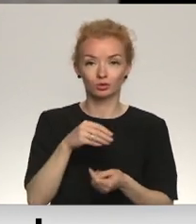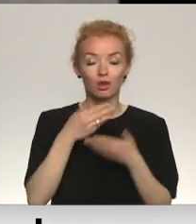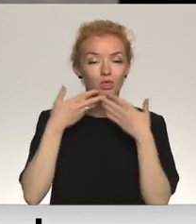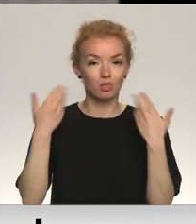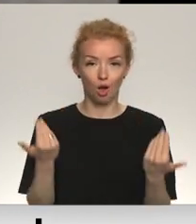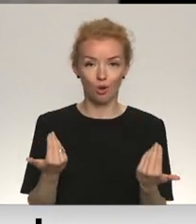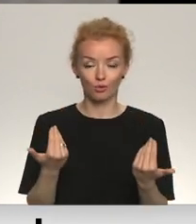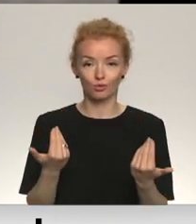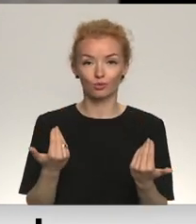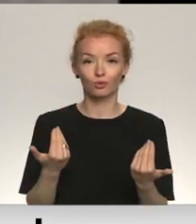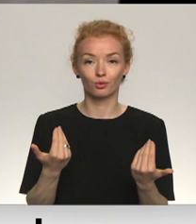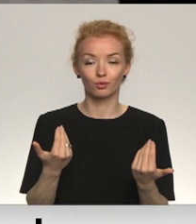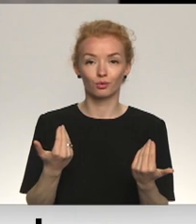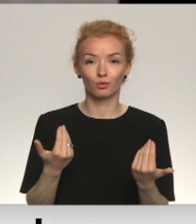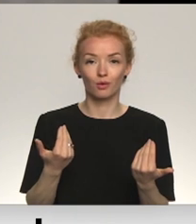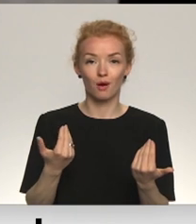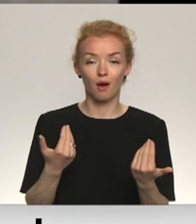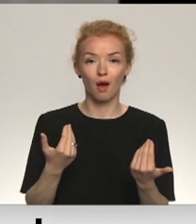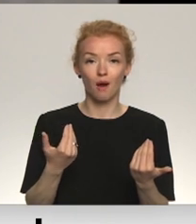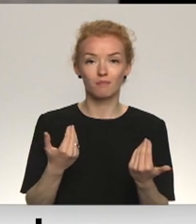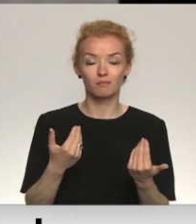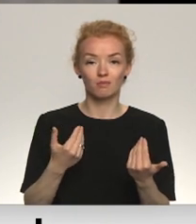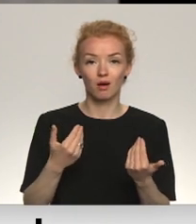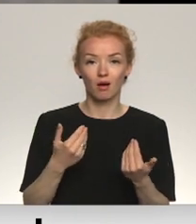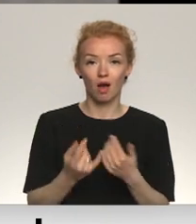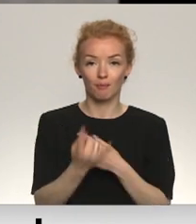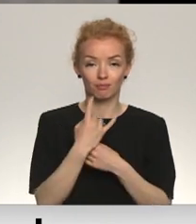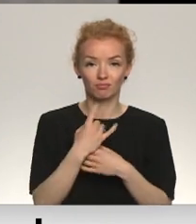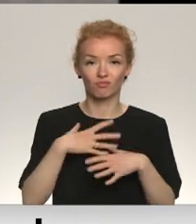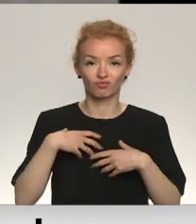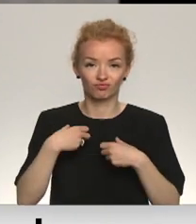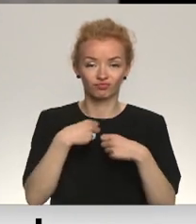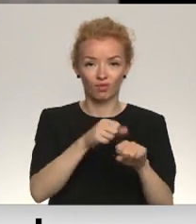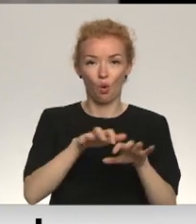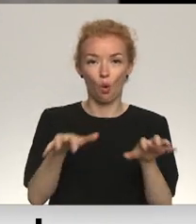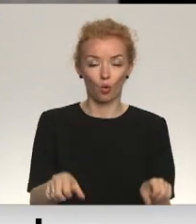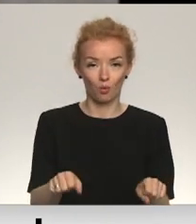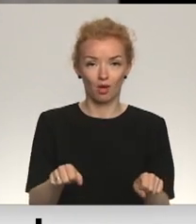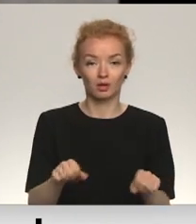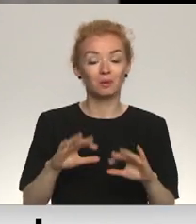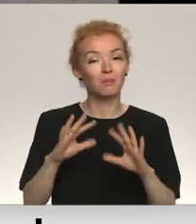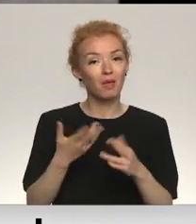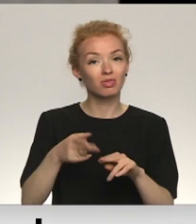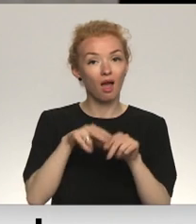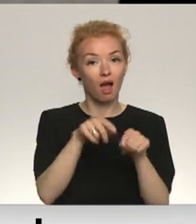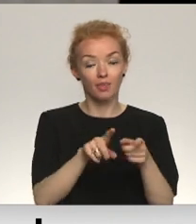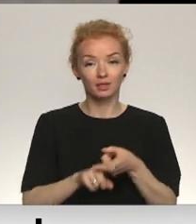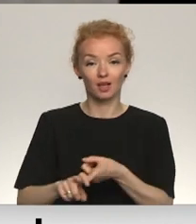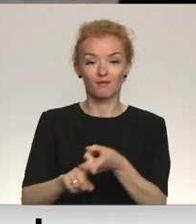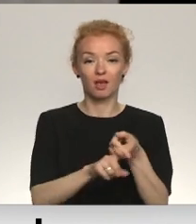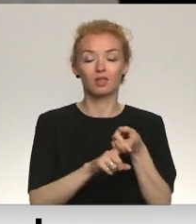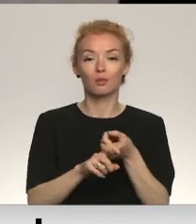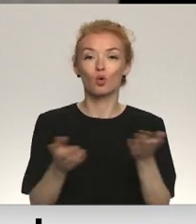paņēmusi ar varu, ar viltu un ar brutālu spēku, bet tāda Savienība,